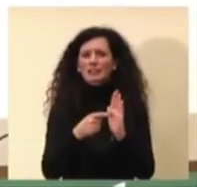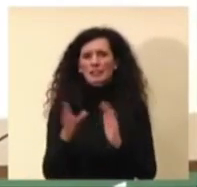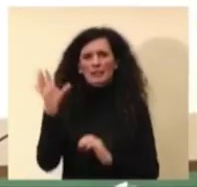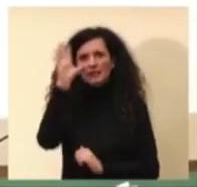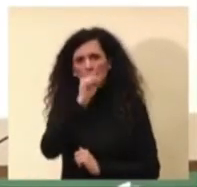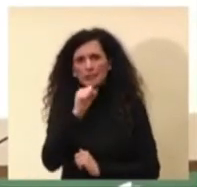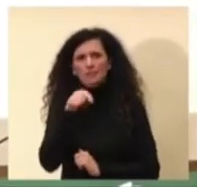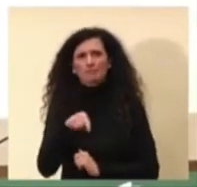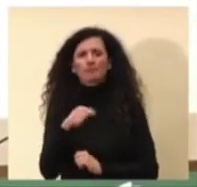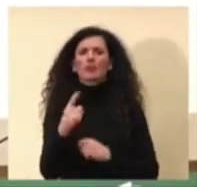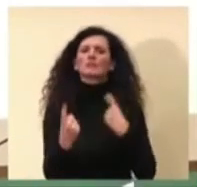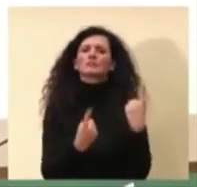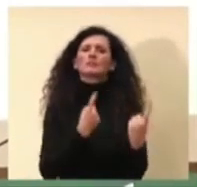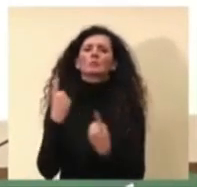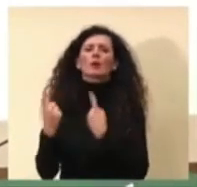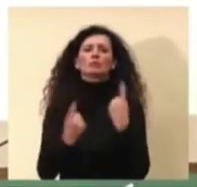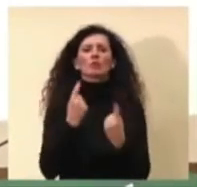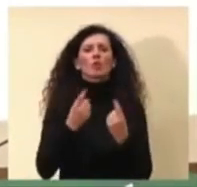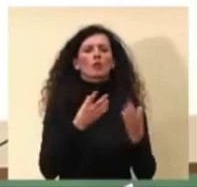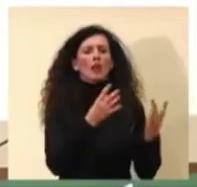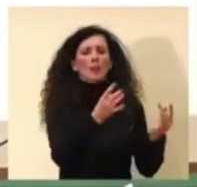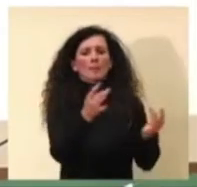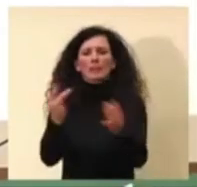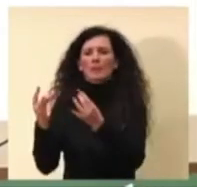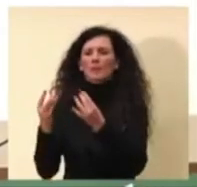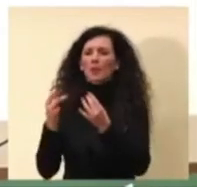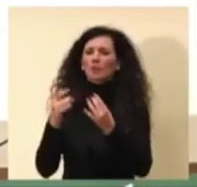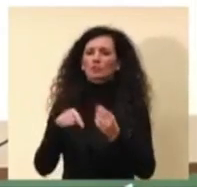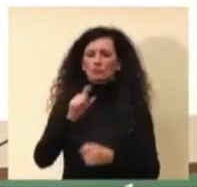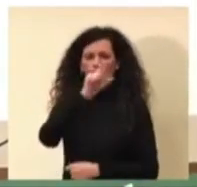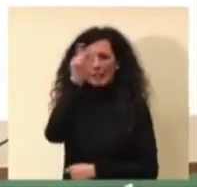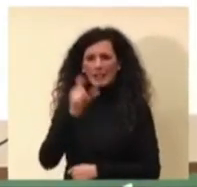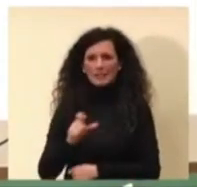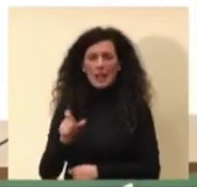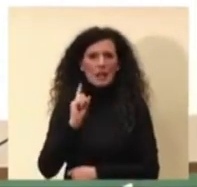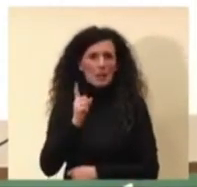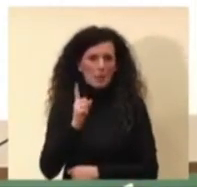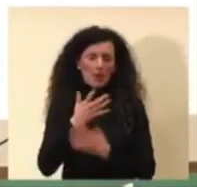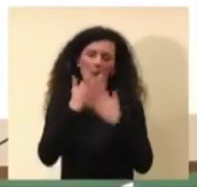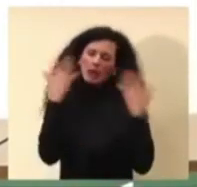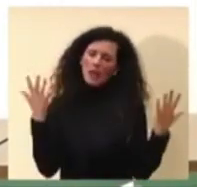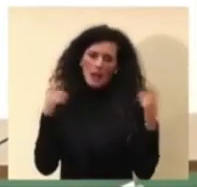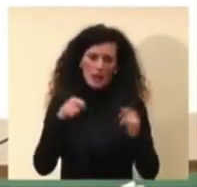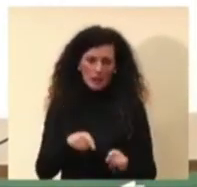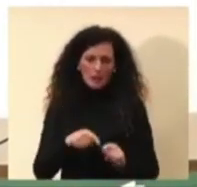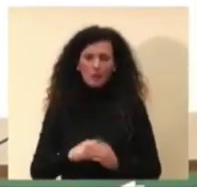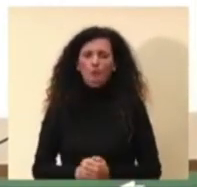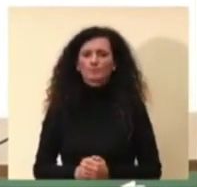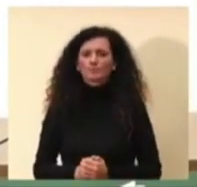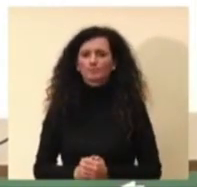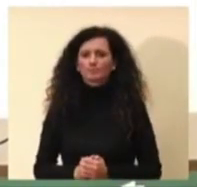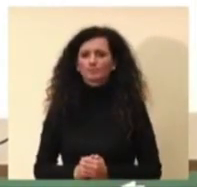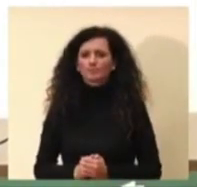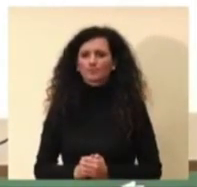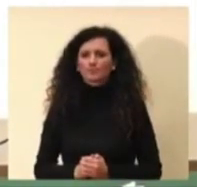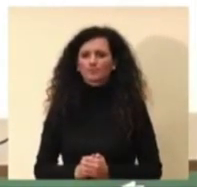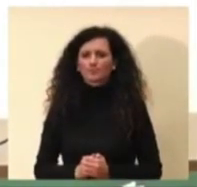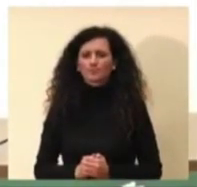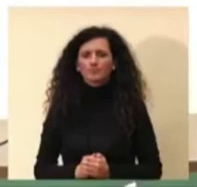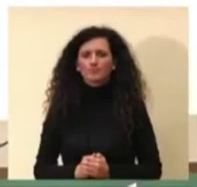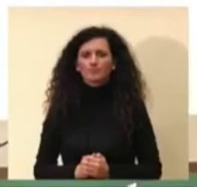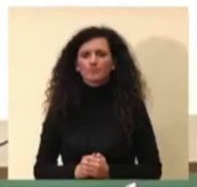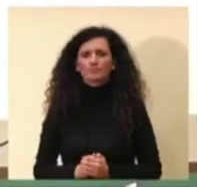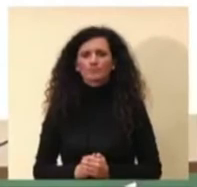l'evoluzione della curva epidemica nel paese. Anche per lasciare spazio alle vostre domande mi